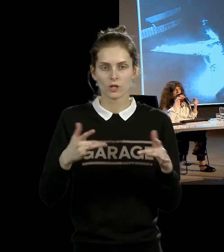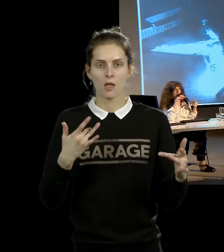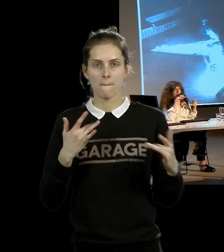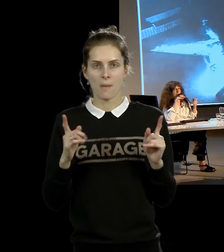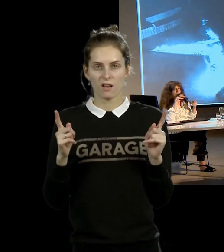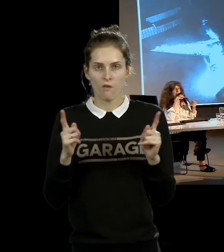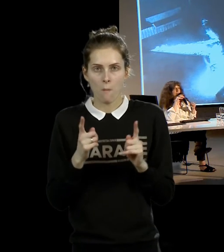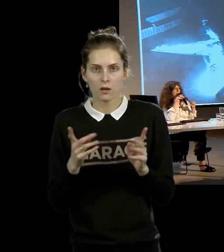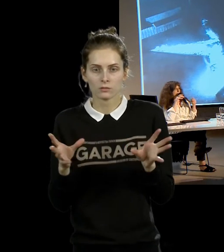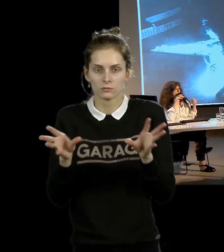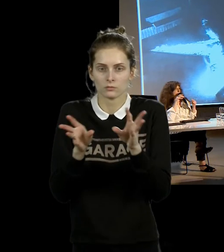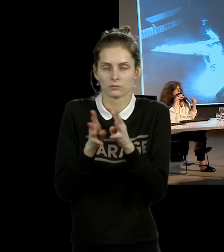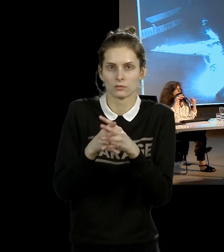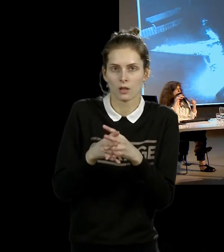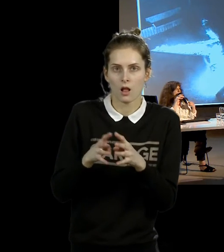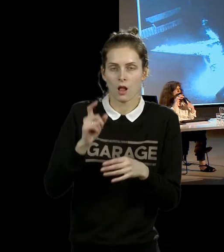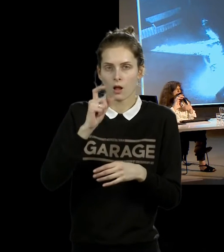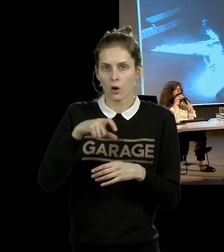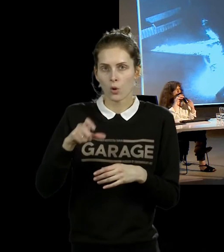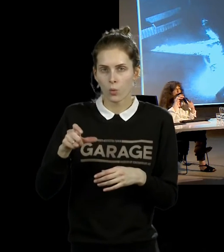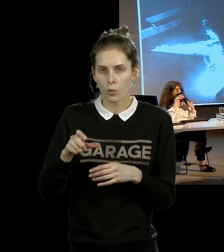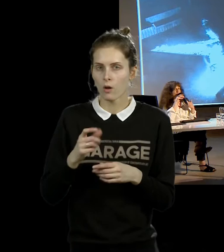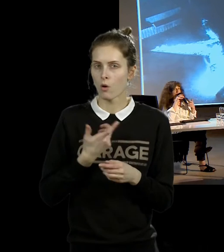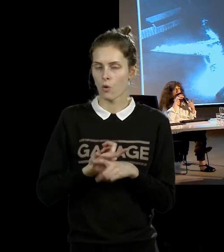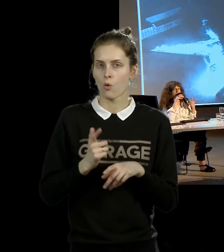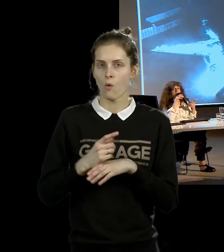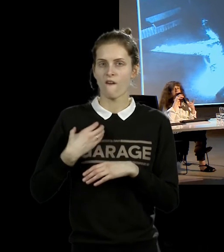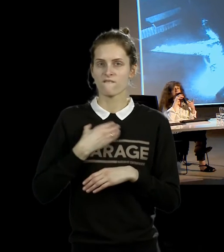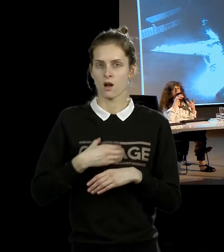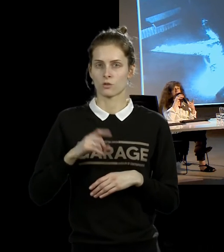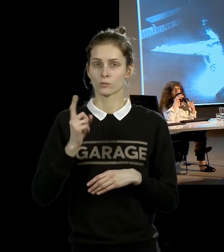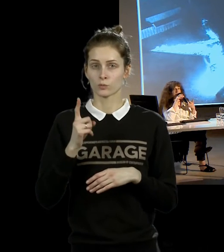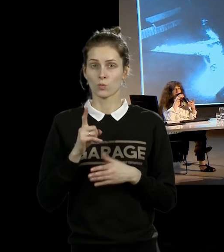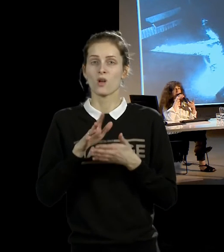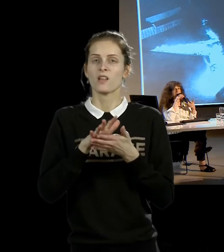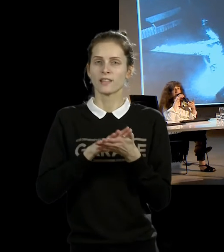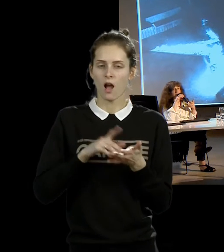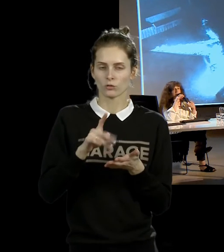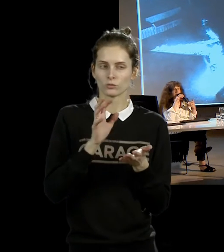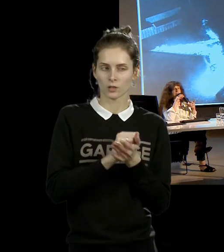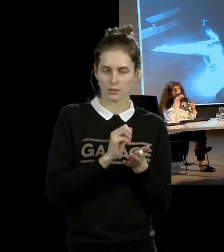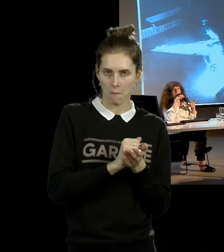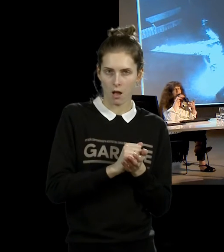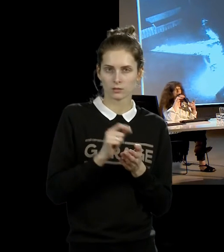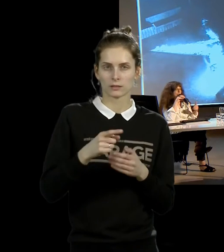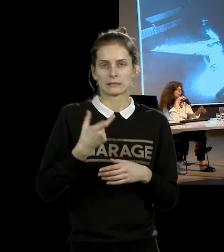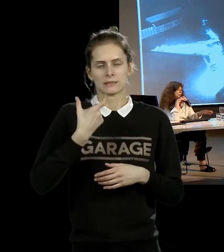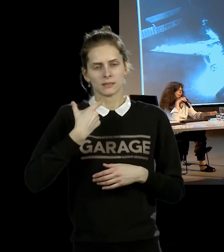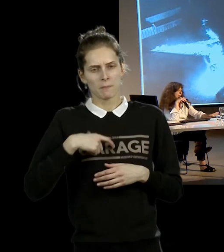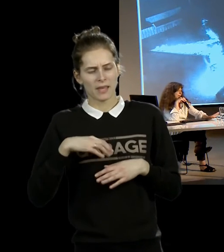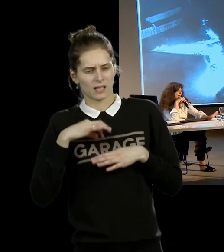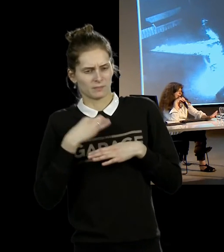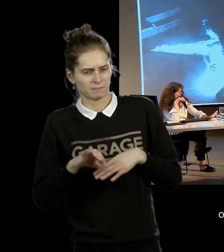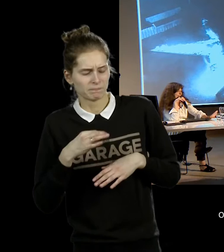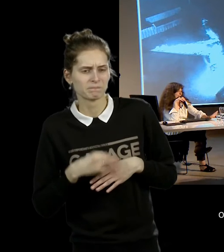заниматься Марина Абрадович, потому что когда перформер, который подвергает себя испытаниям, истязаниям на глазах у